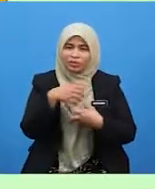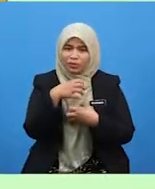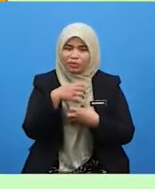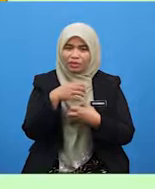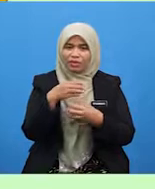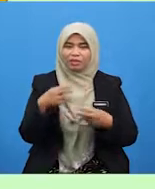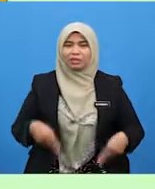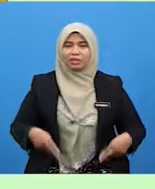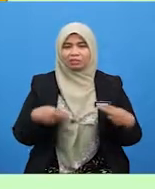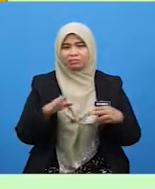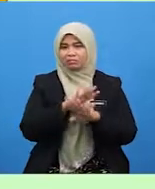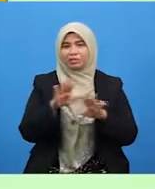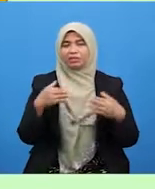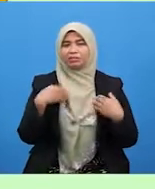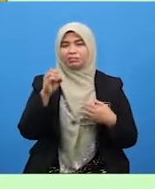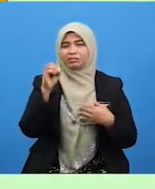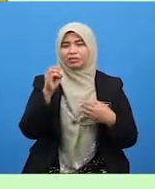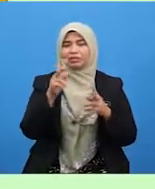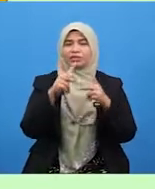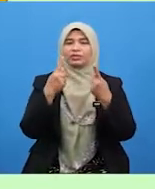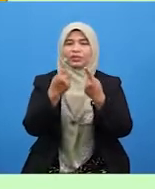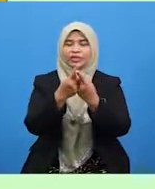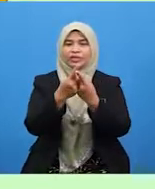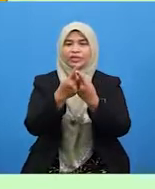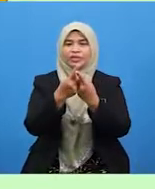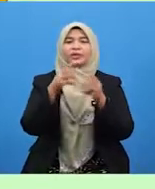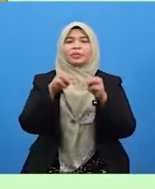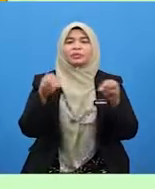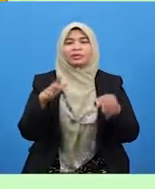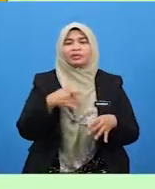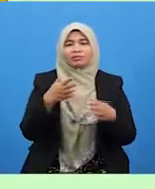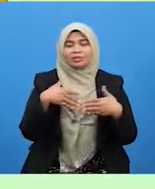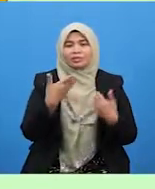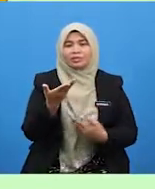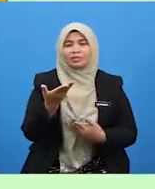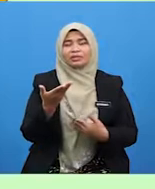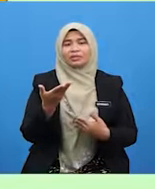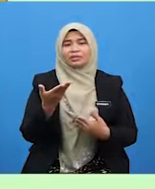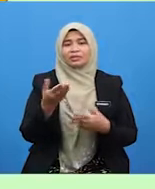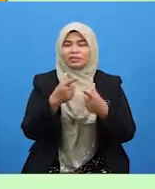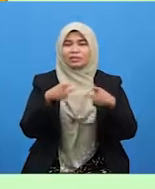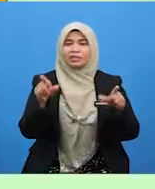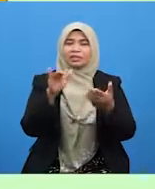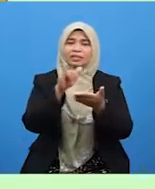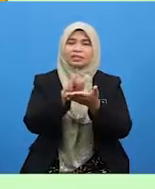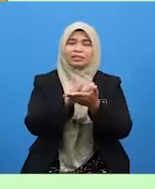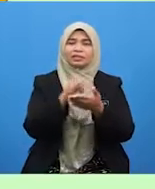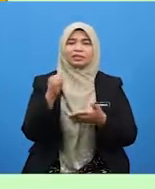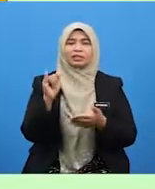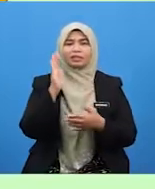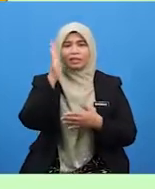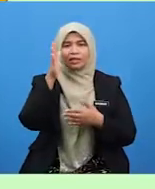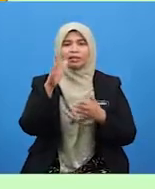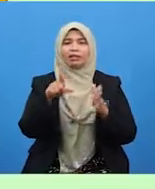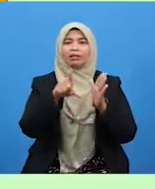itu ia